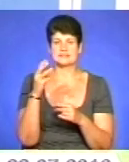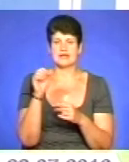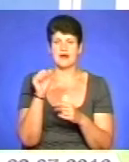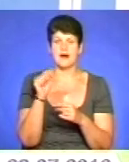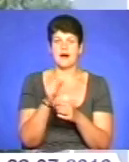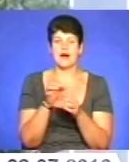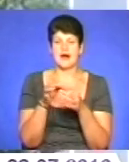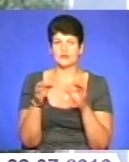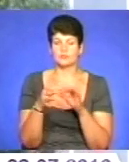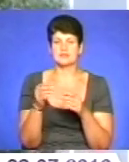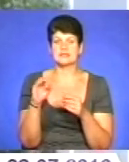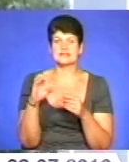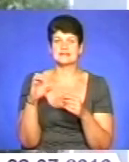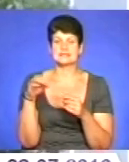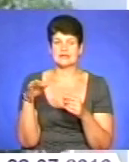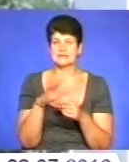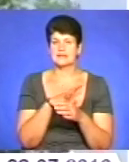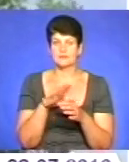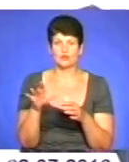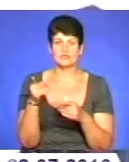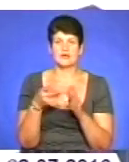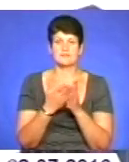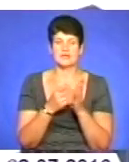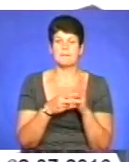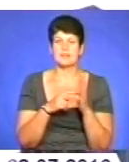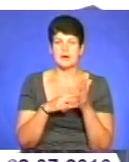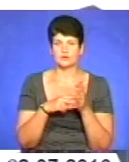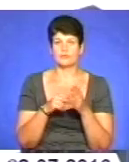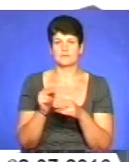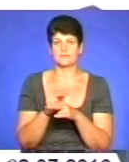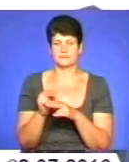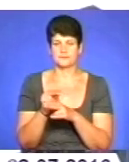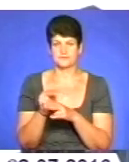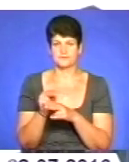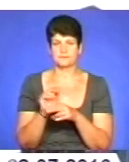відбуваються планові профілактичні ремонти. Отже, підстав для занепокоєння немає.